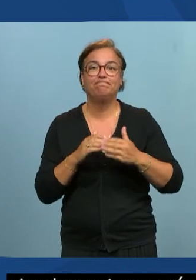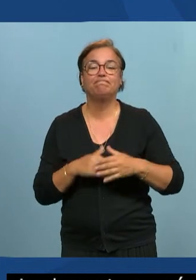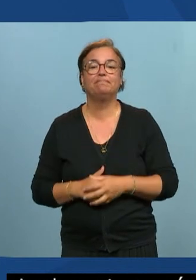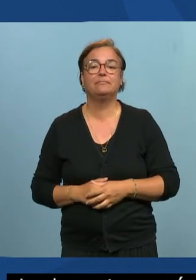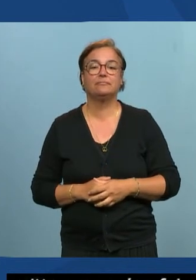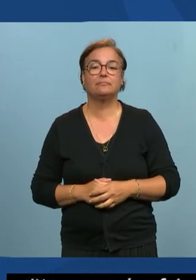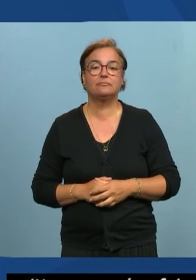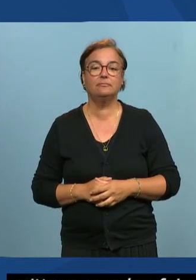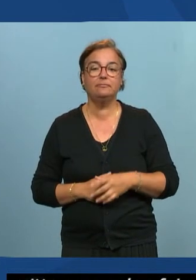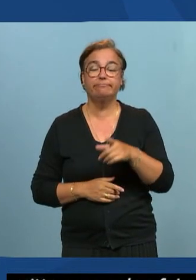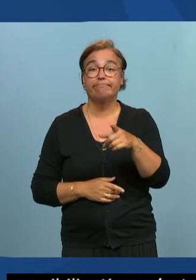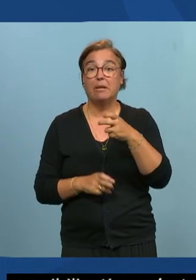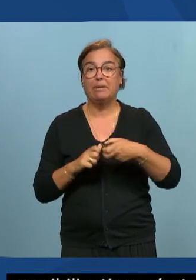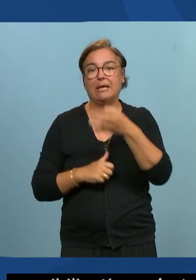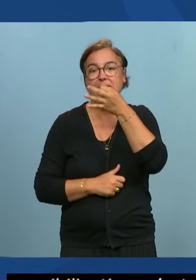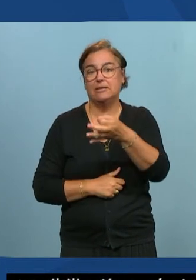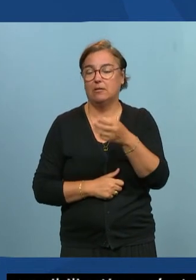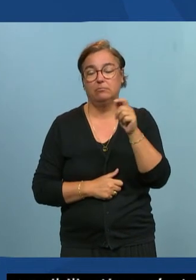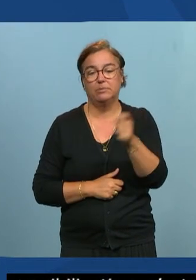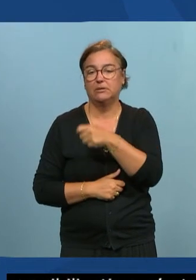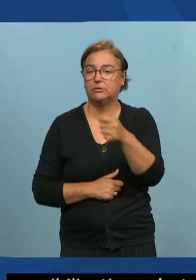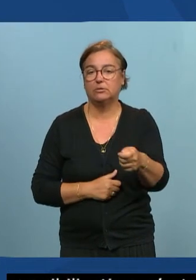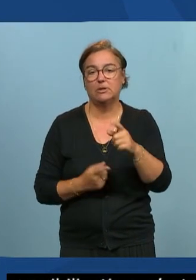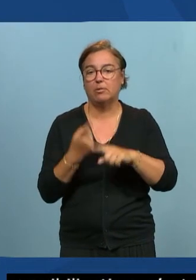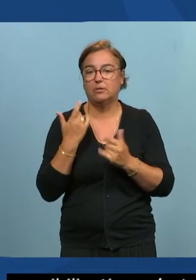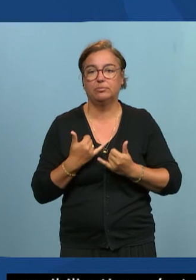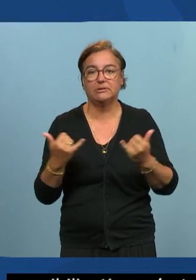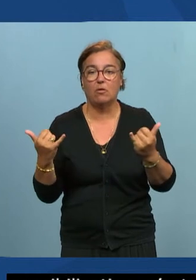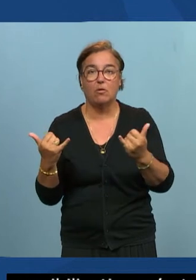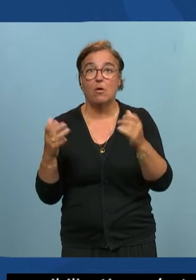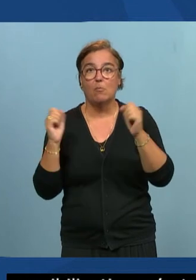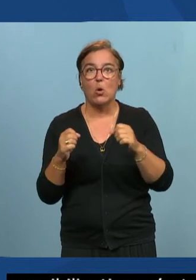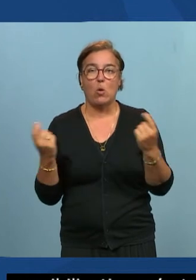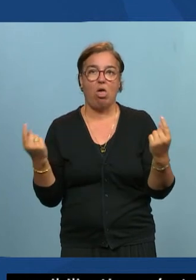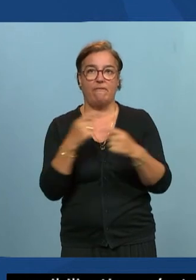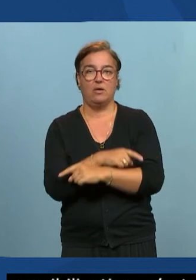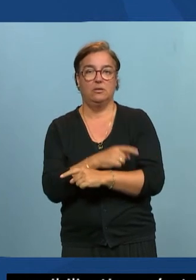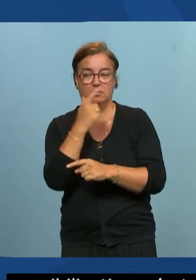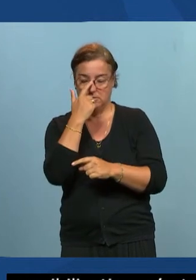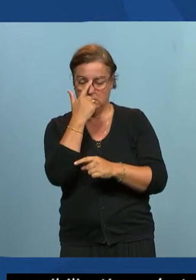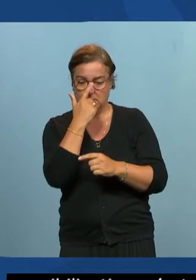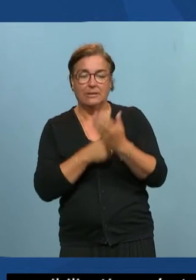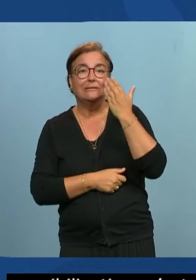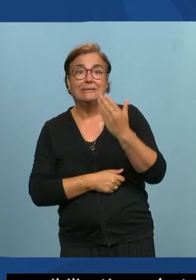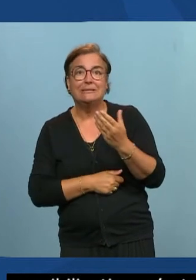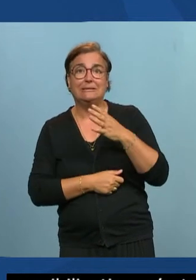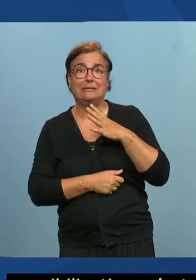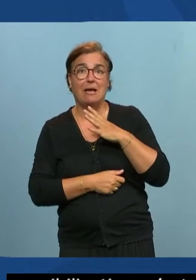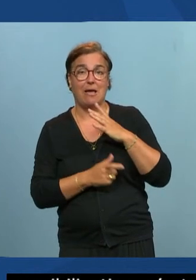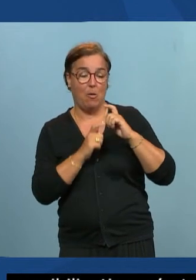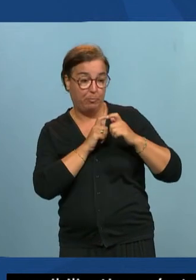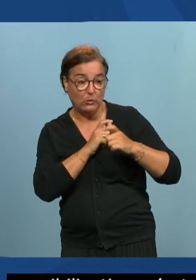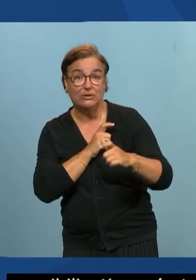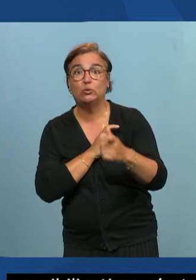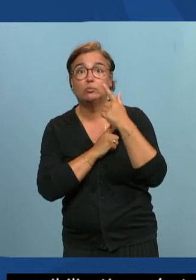Elle est primordiale parce que ce que tu viens de dire Sébastien on peut le prendre en sens inverse c'est-à-dire que souvent quand on a à examiner un processus de mise en